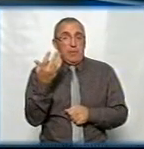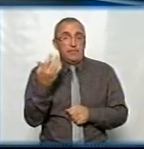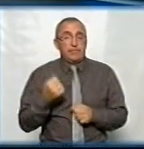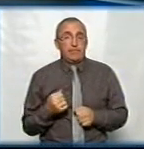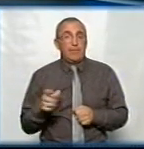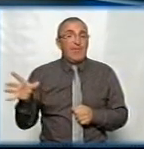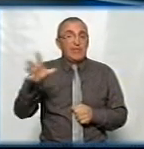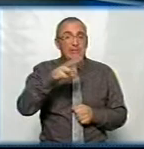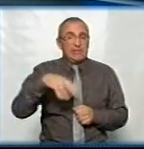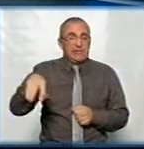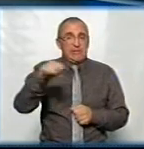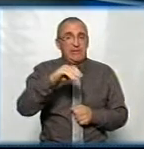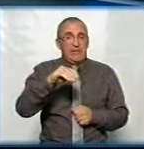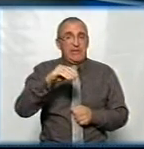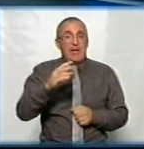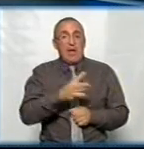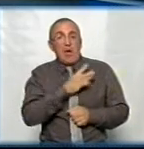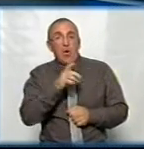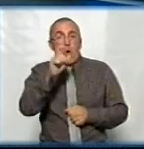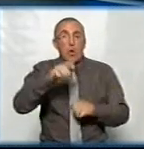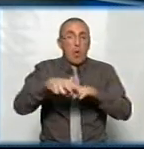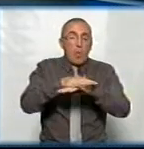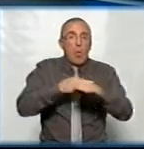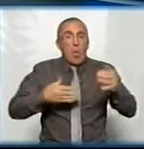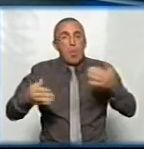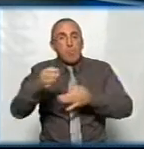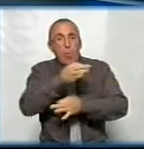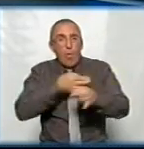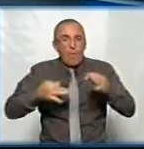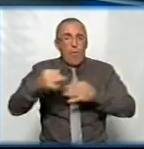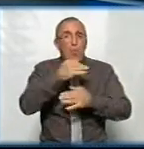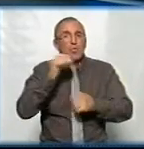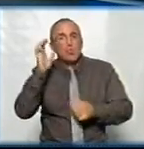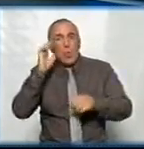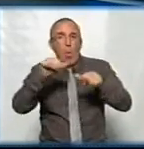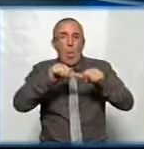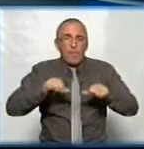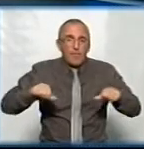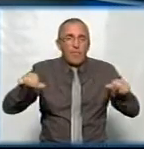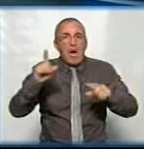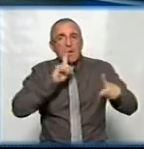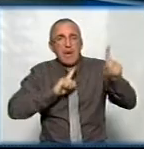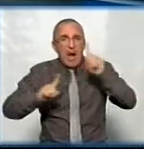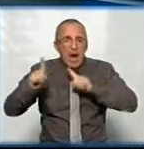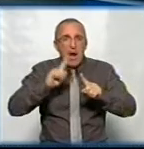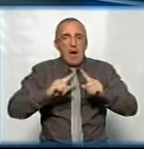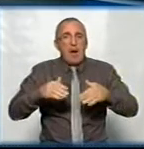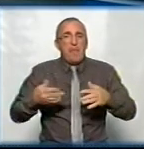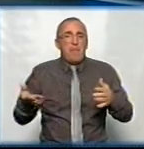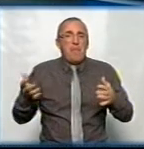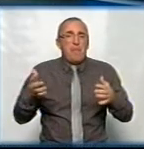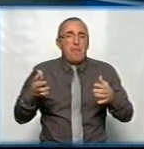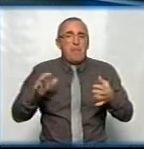всі ініціативи громади, обговорення, слухання, комісії, ради призвели